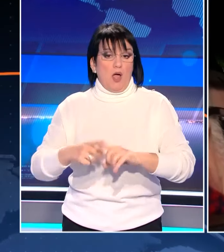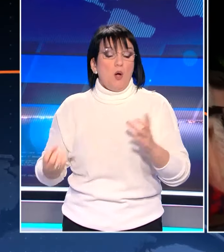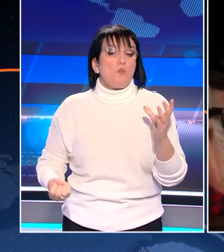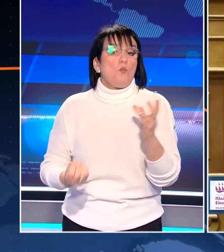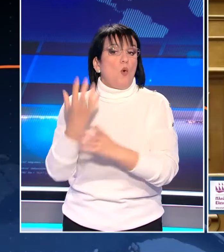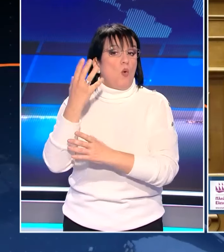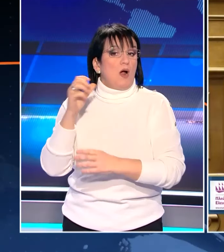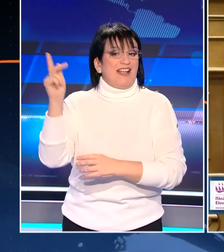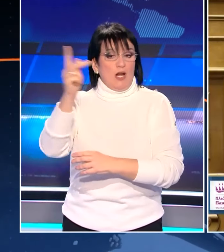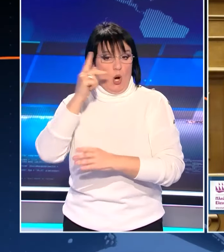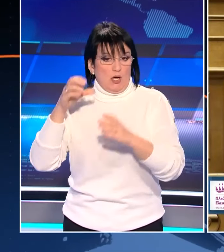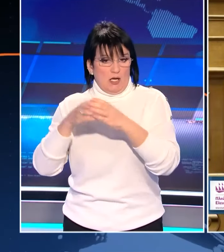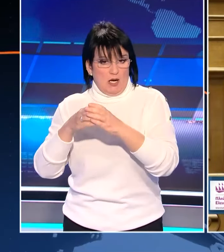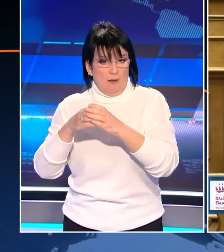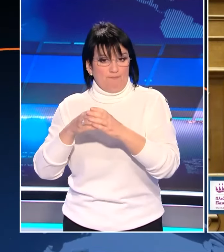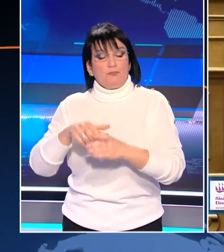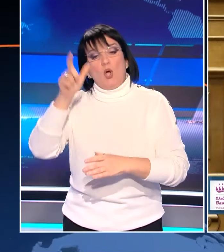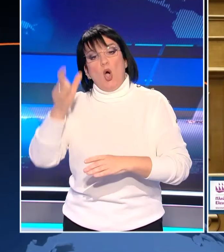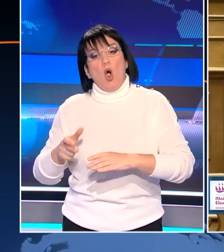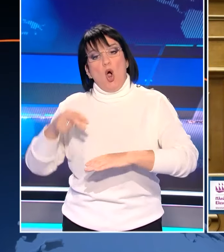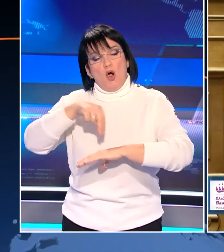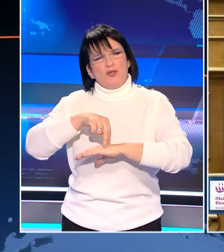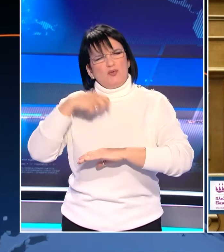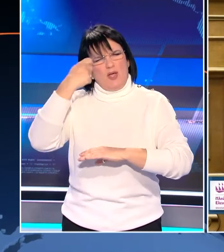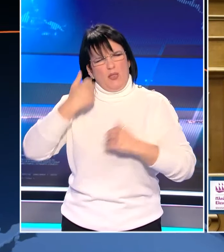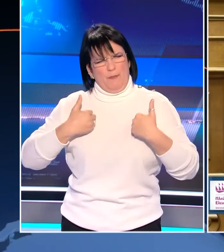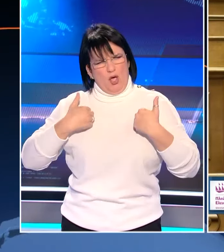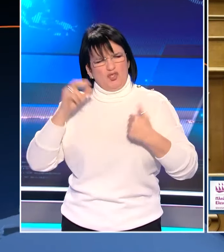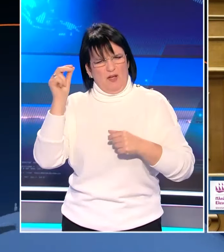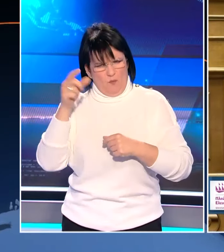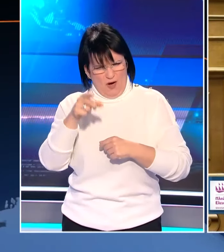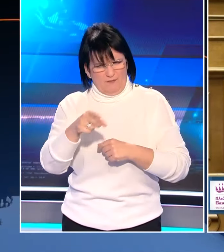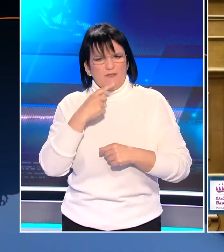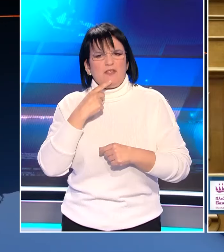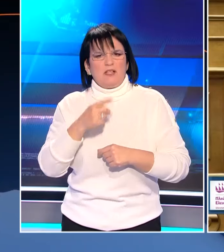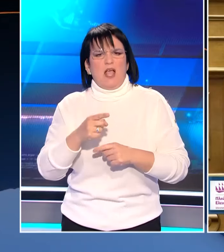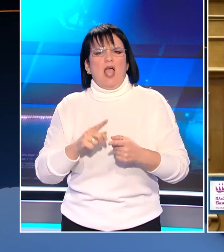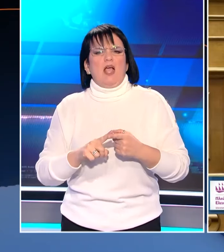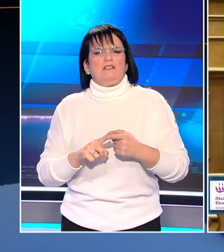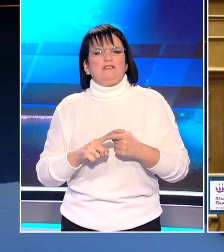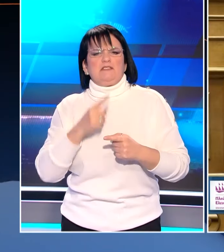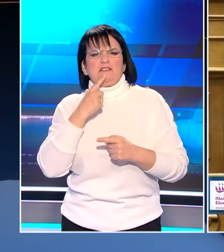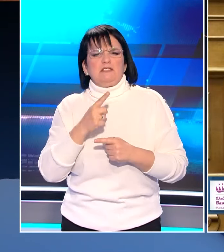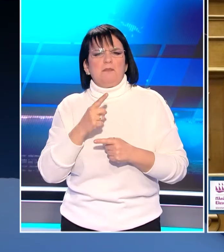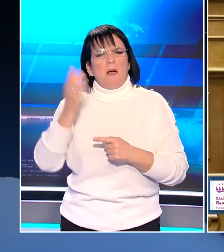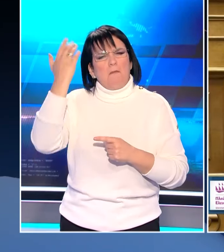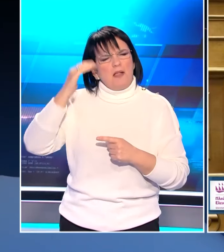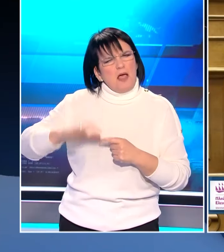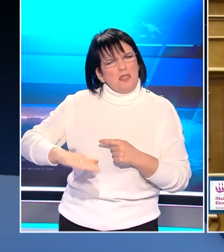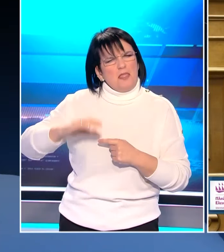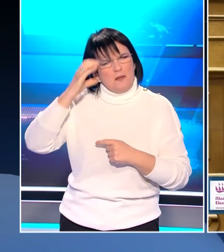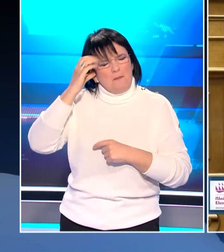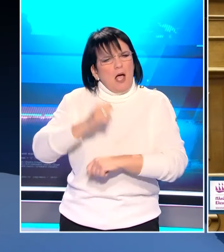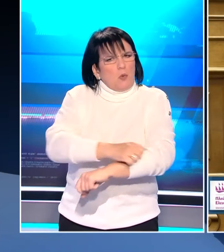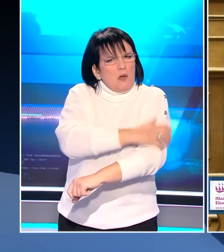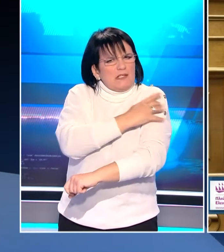σύγχρονη κοινωνία. Η κατάθεση ψυχής του Σπυρού Μπιμπίλα από το βήμα της Βουλής προκάλεσε διακομματικό χειροκρότημα. Έκλεγα κρυφά γιατί έπρεπε